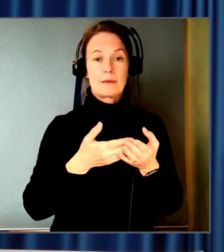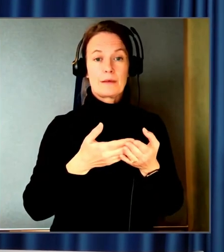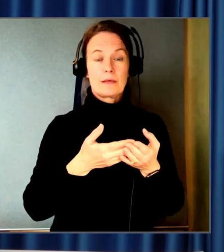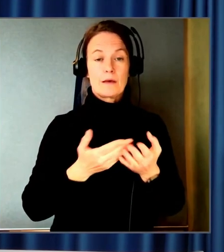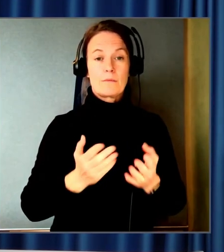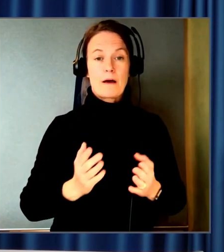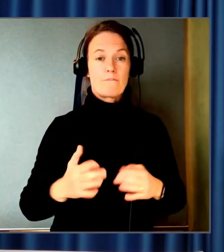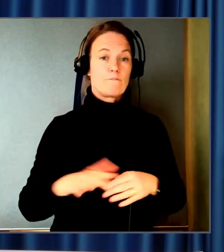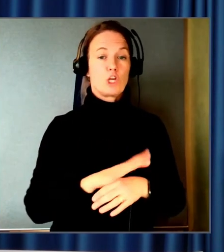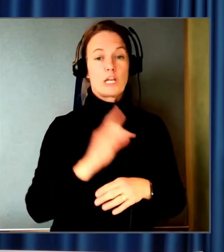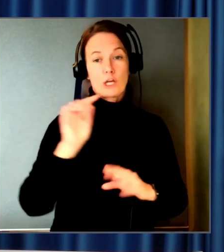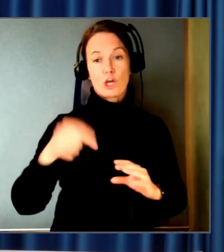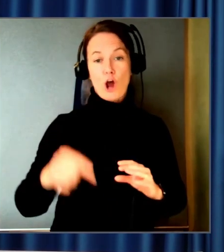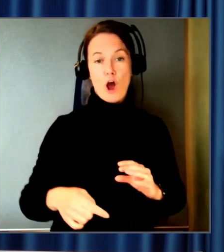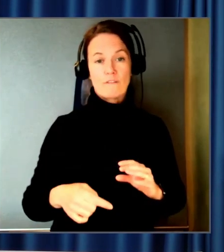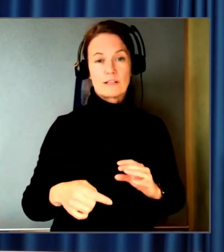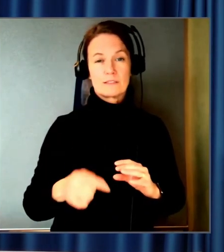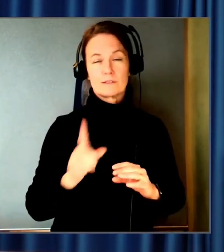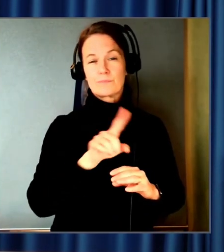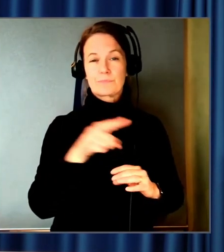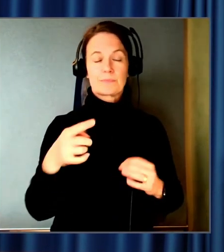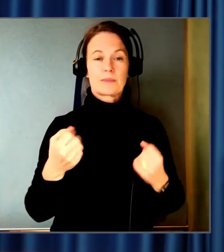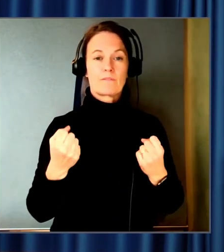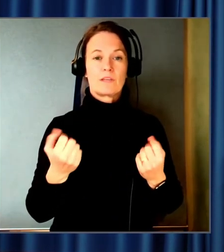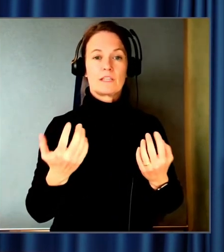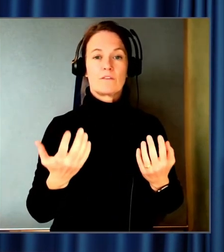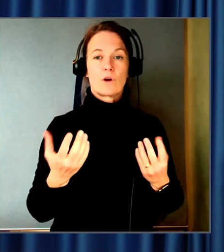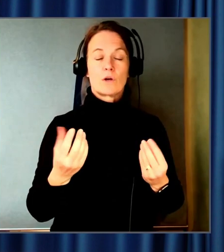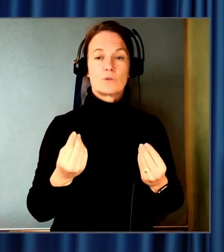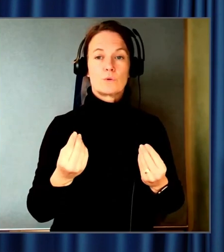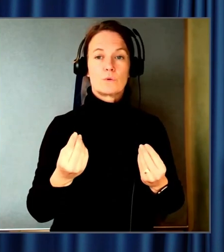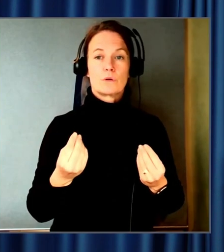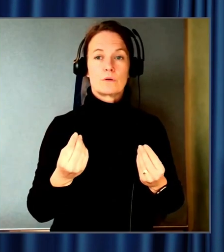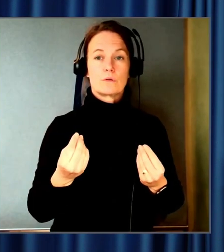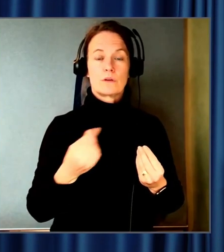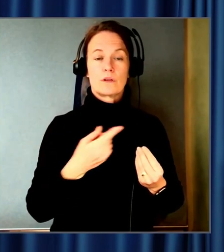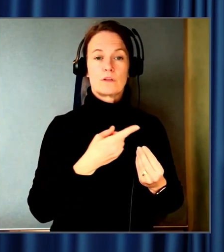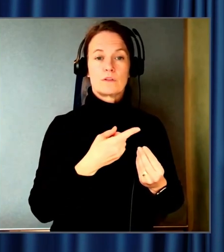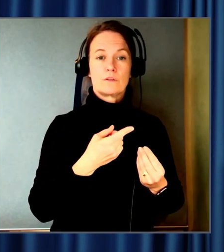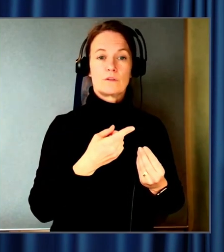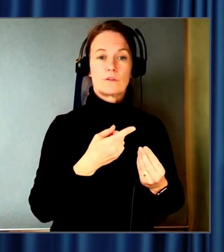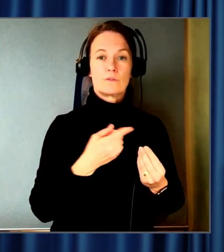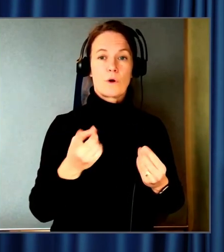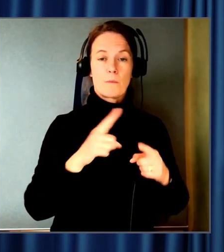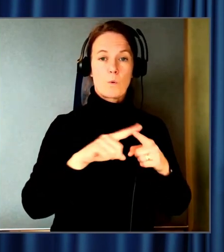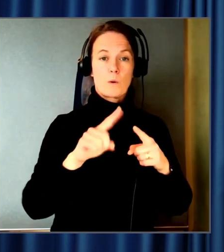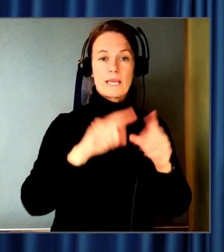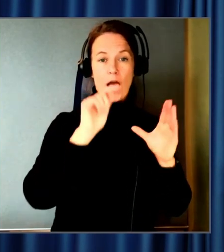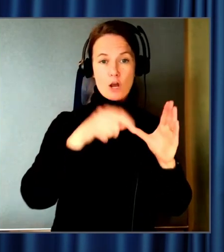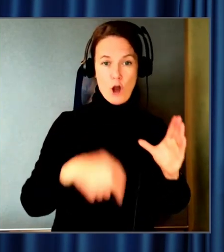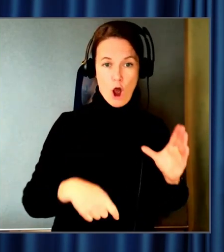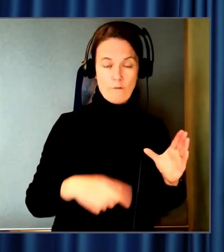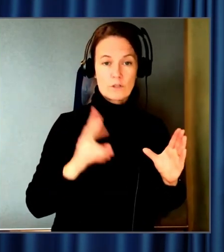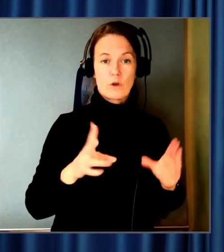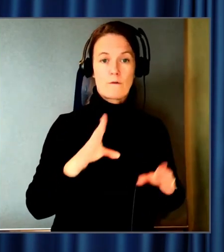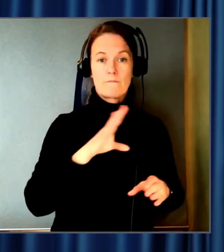upp till kraven. Så det väsentliga är ju hela tiden de respektive krav som finns i